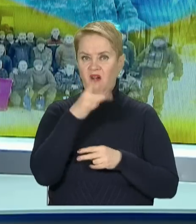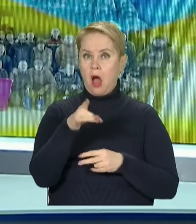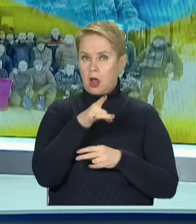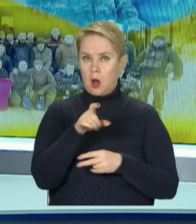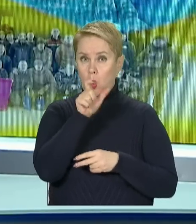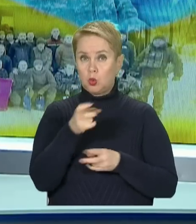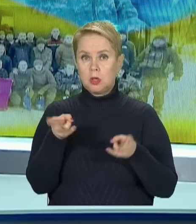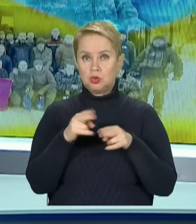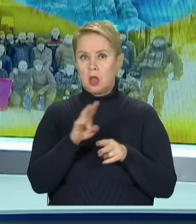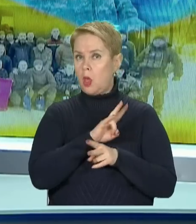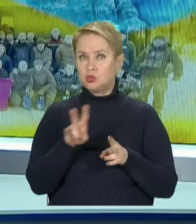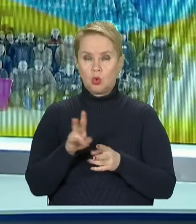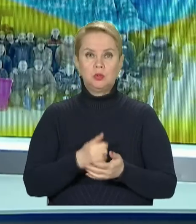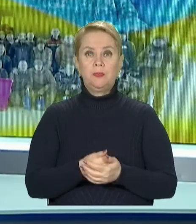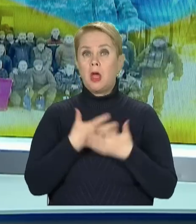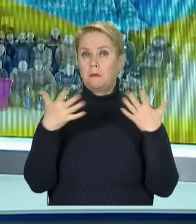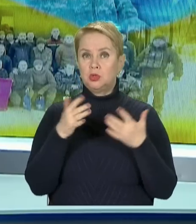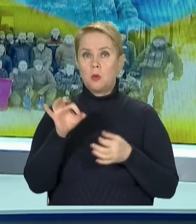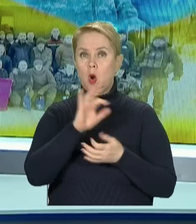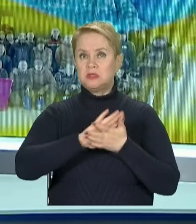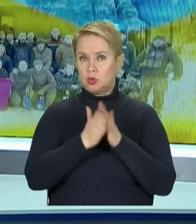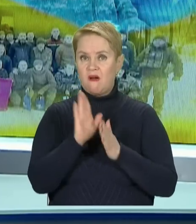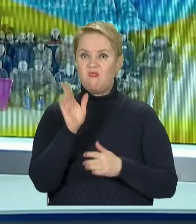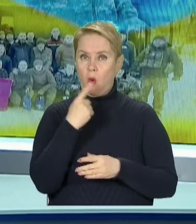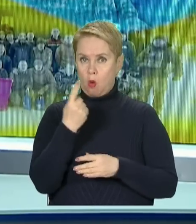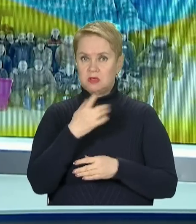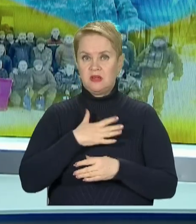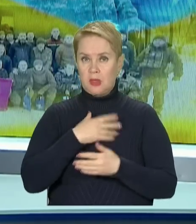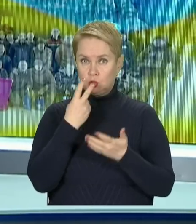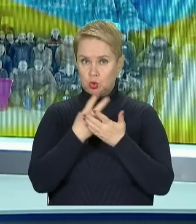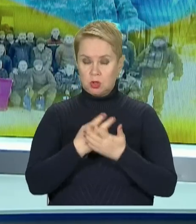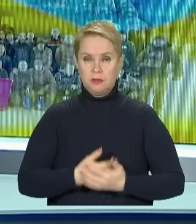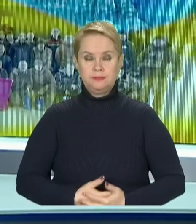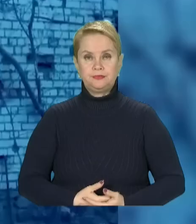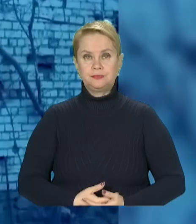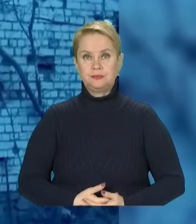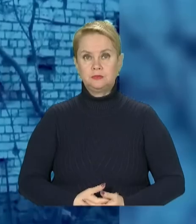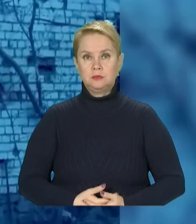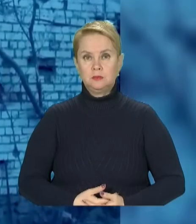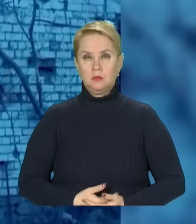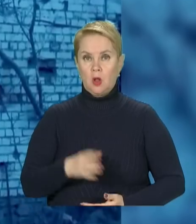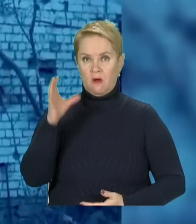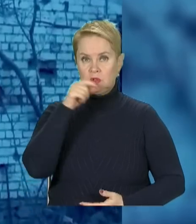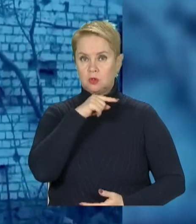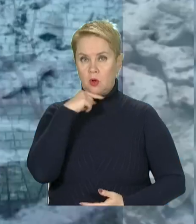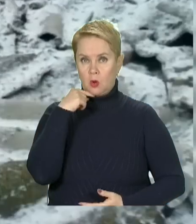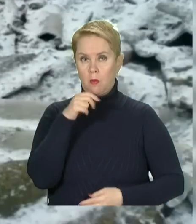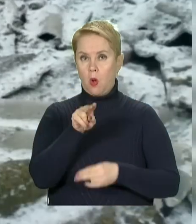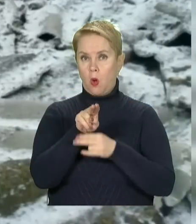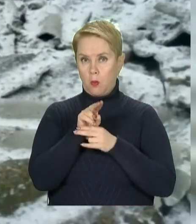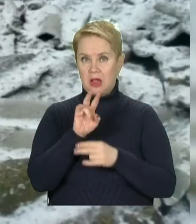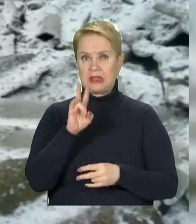райони. Люди лишились неушкодженими. Більше про ситуацію в області у нашому сюжеті. Вночі окупанти